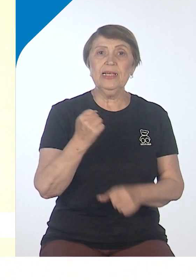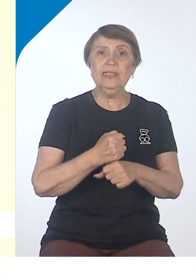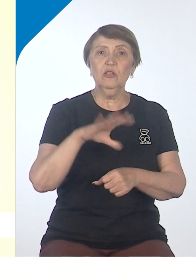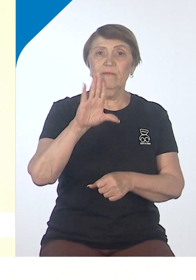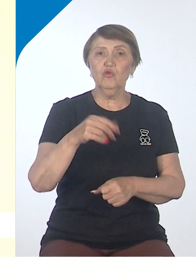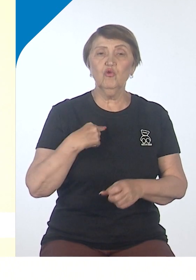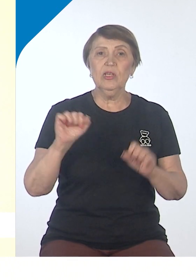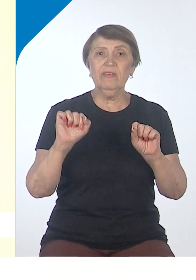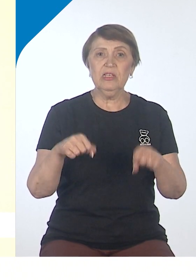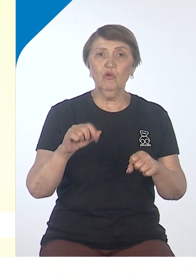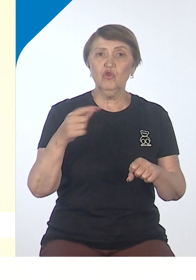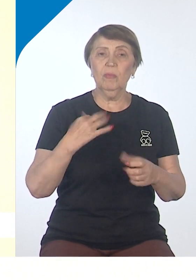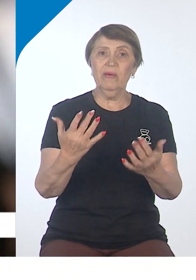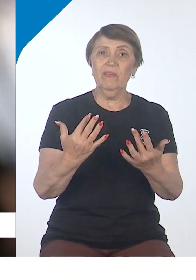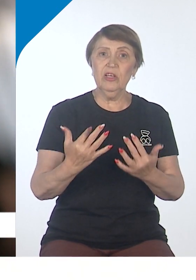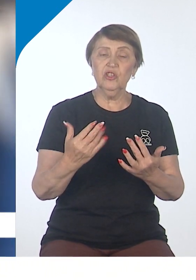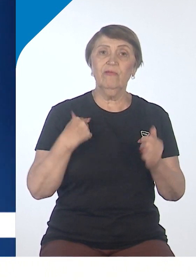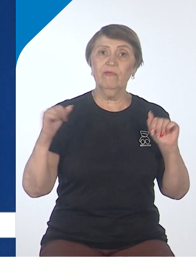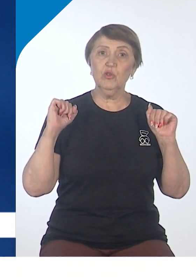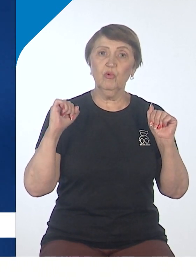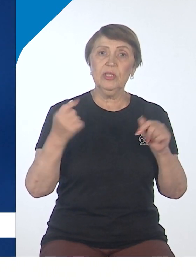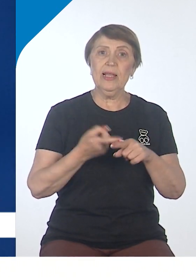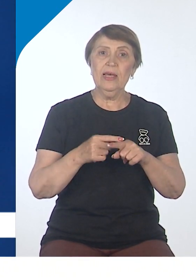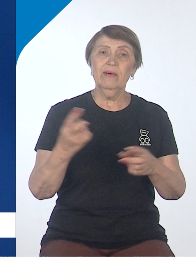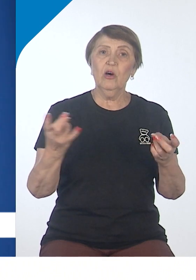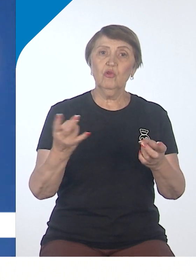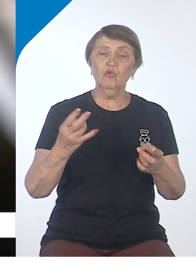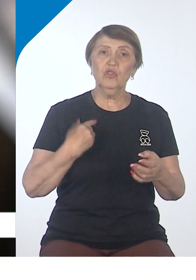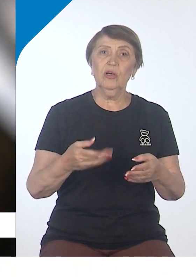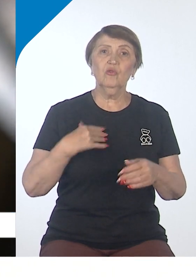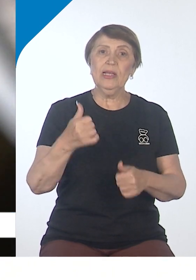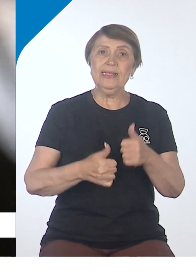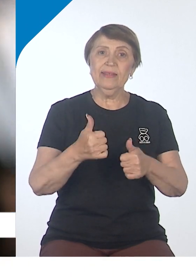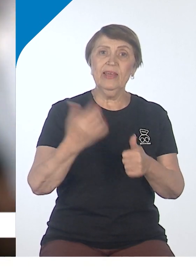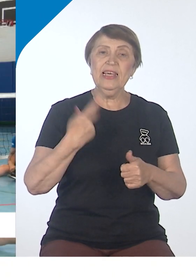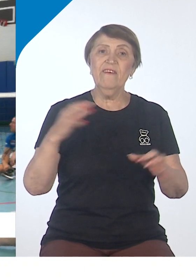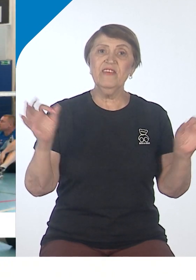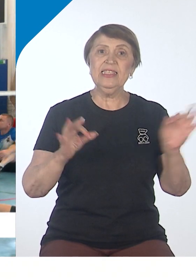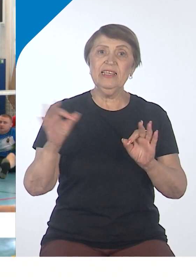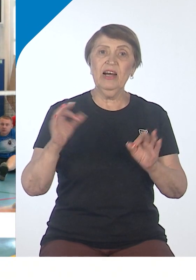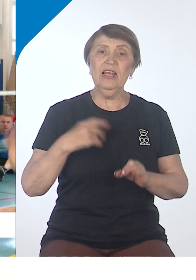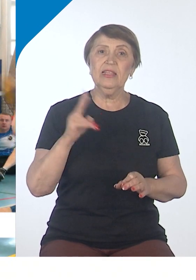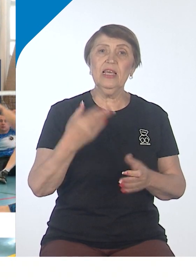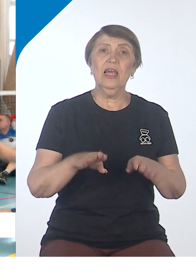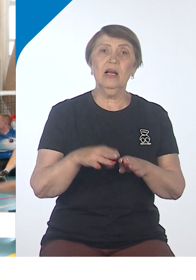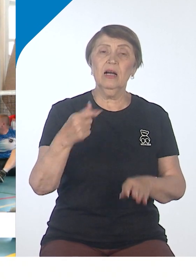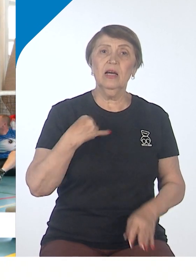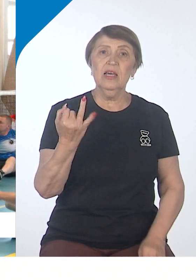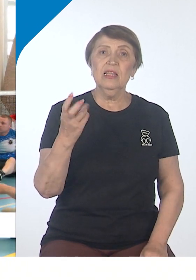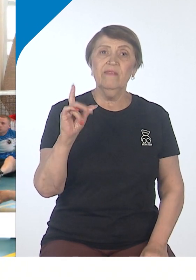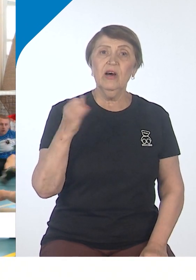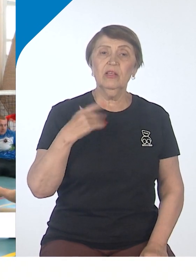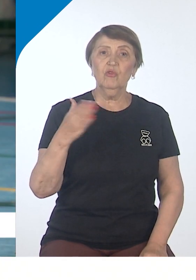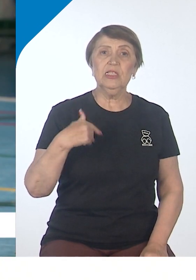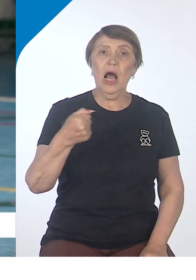возможное, чтобы вовлечь большее людей в спорт. Для этого нужны в том числе соревнования и фестивали, такие как Инва-Амур. В Хабаровском